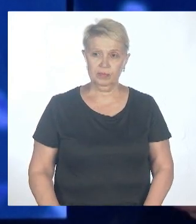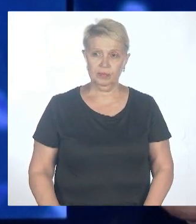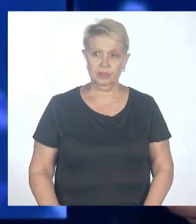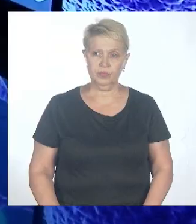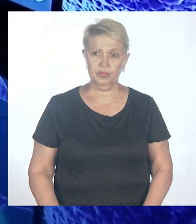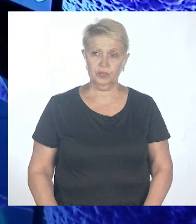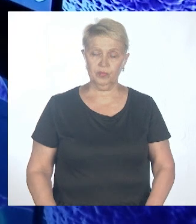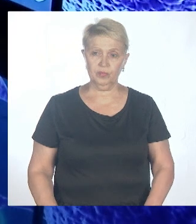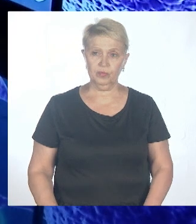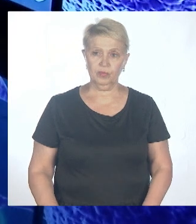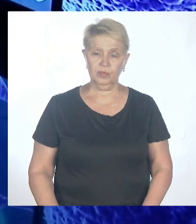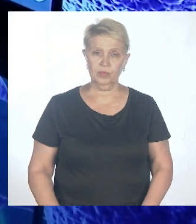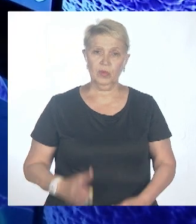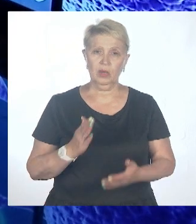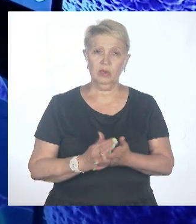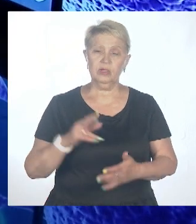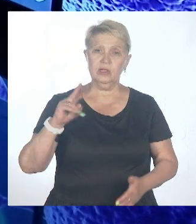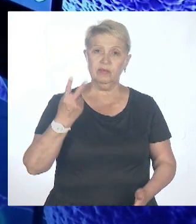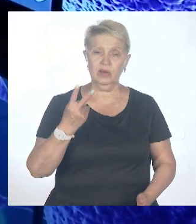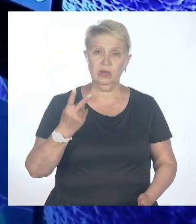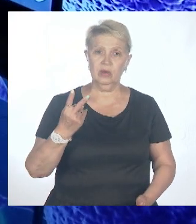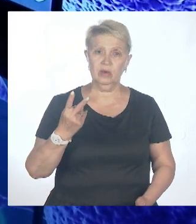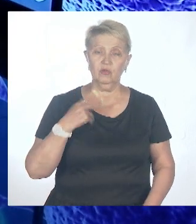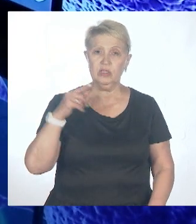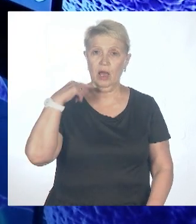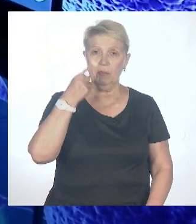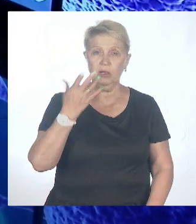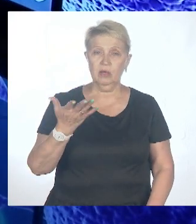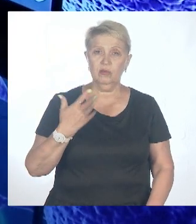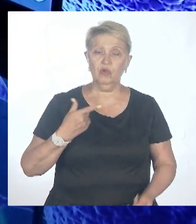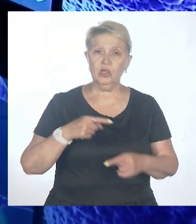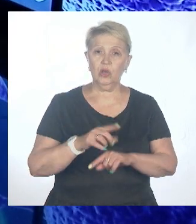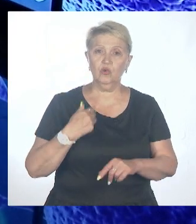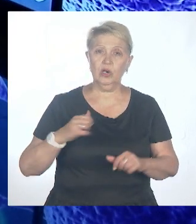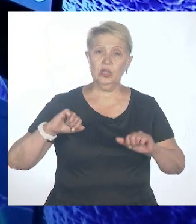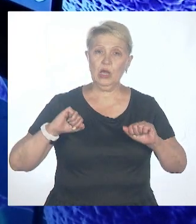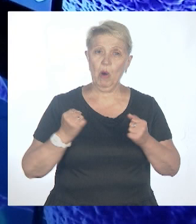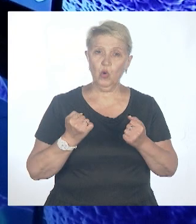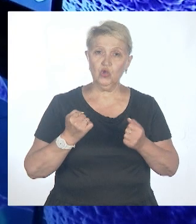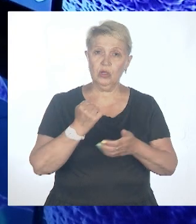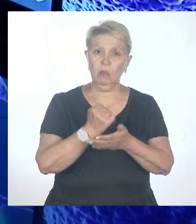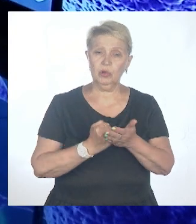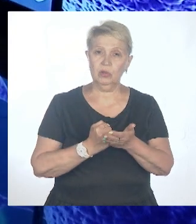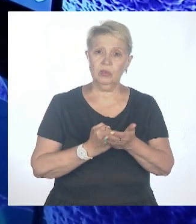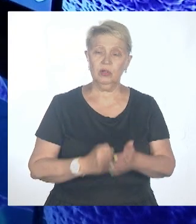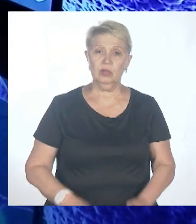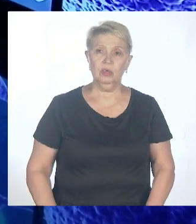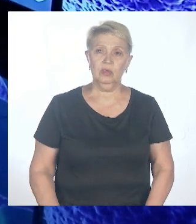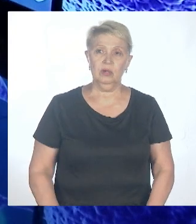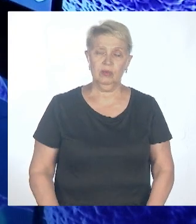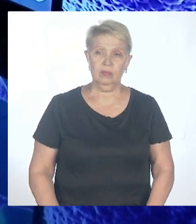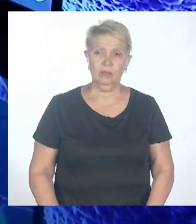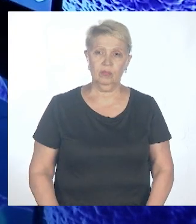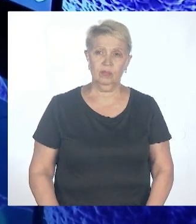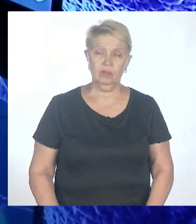есть ее просто не осталось. Есть два всего-навсего образца, которые в замороженном виде находятся в Атланте, Соединенных Штатах, и в Новосибирске здесь у